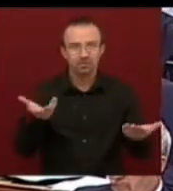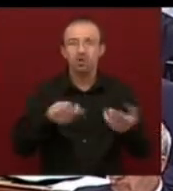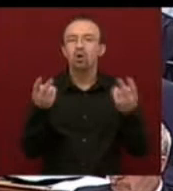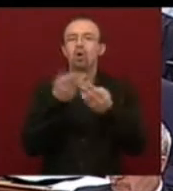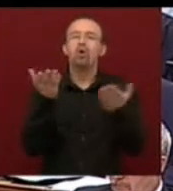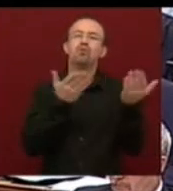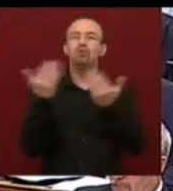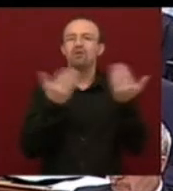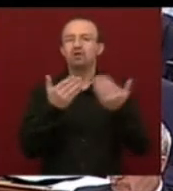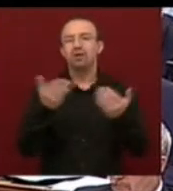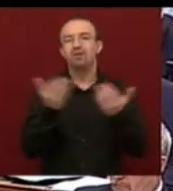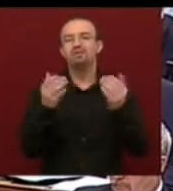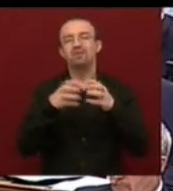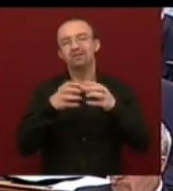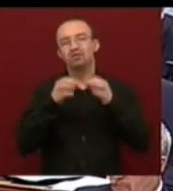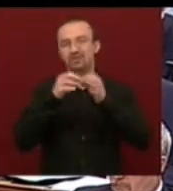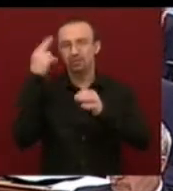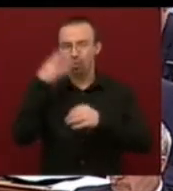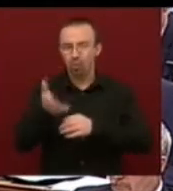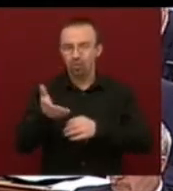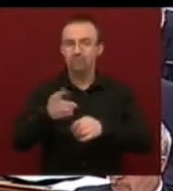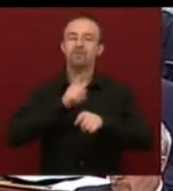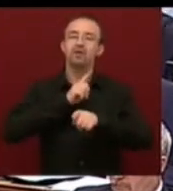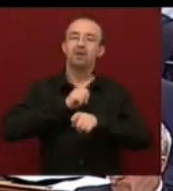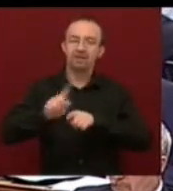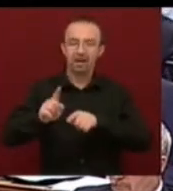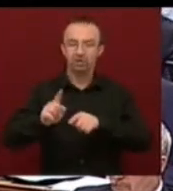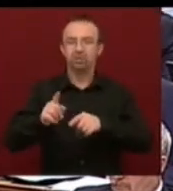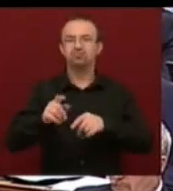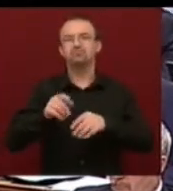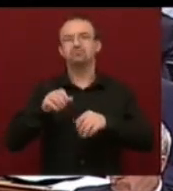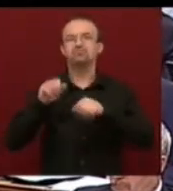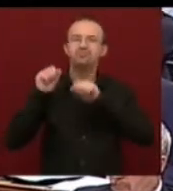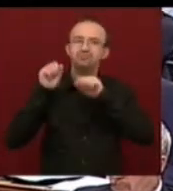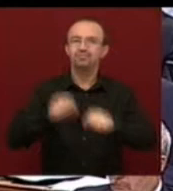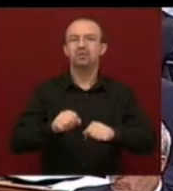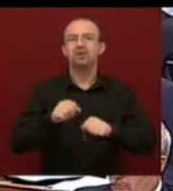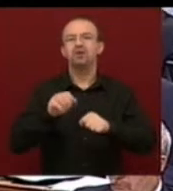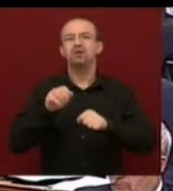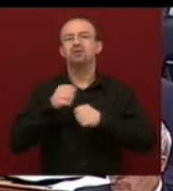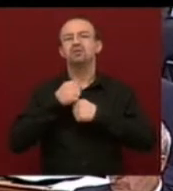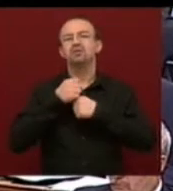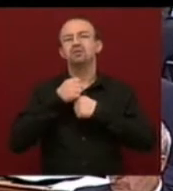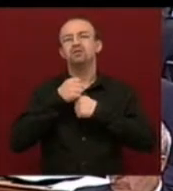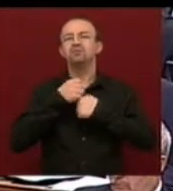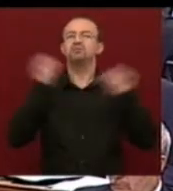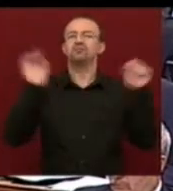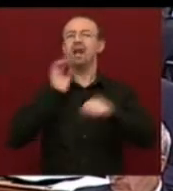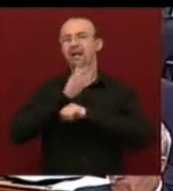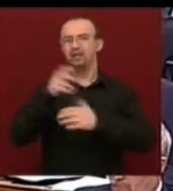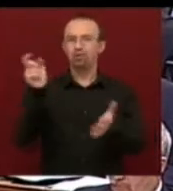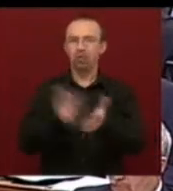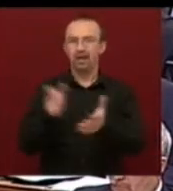olvasta a frakcióvezető úr, hogy ez egyébként hibásan ránk erőltetett, neoliberális recet alapján működő,